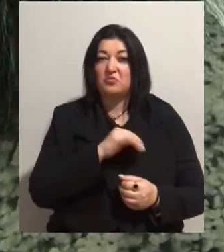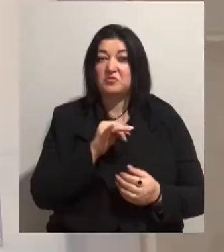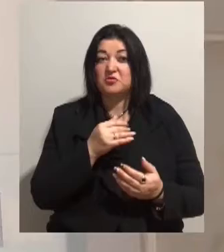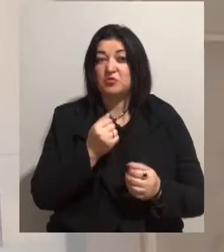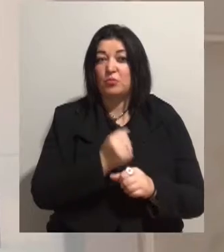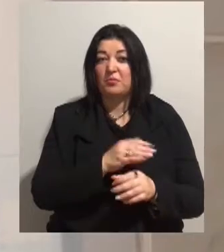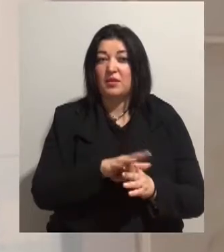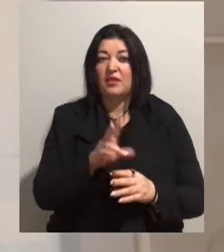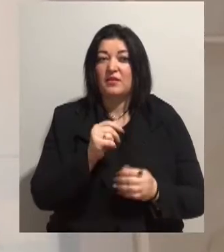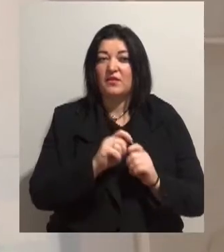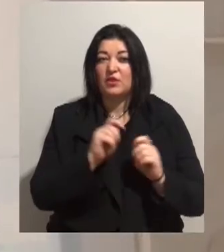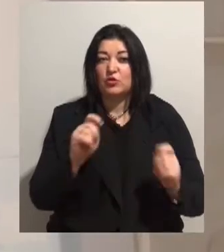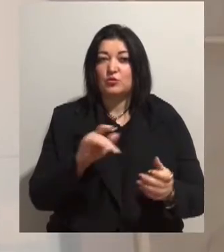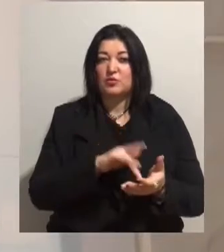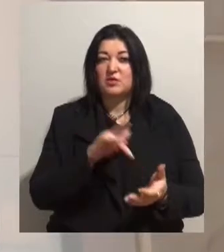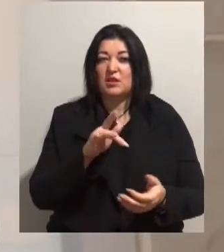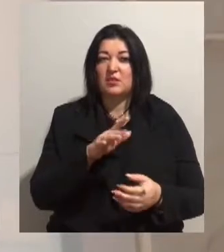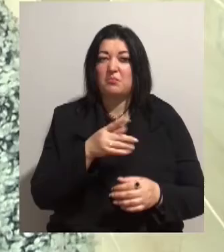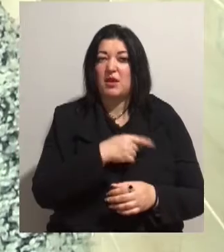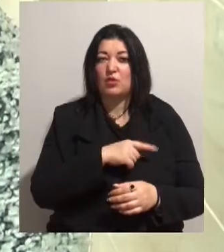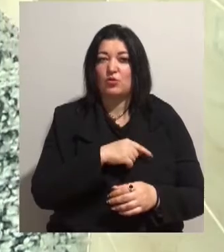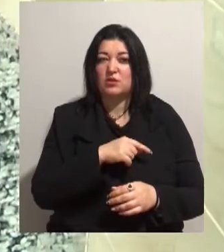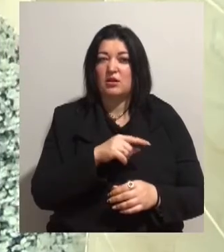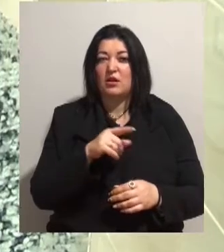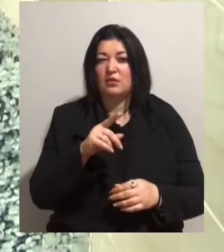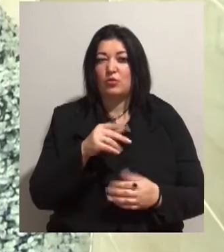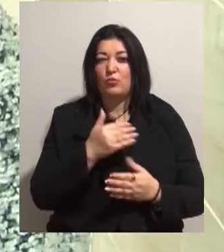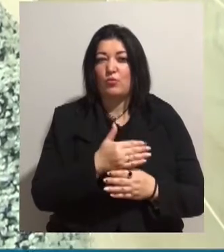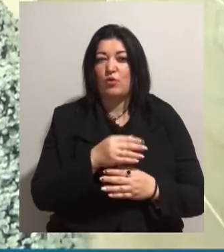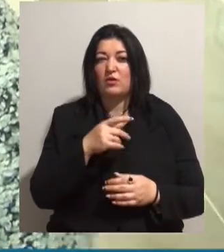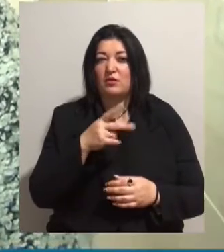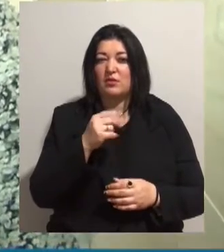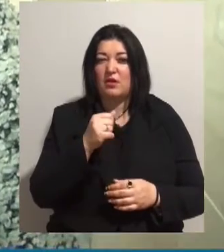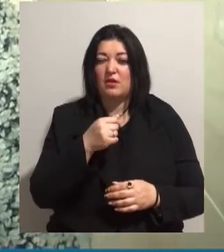первинної медико-санітарної допомоги номер 28, що на вулиці Ойстраха.